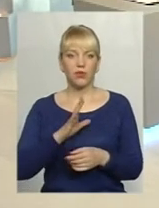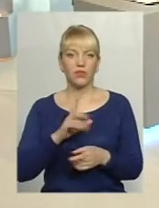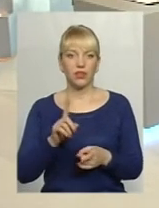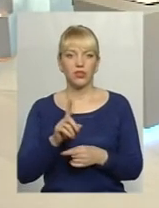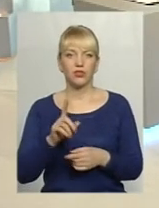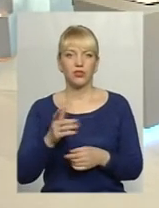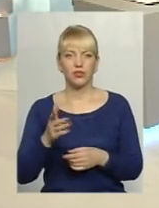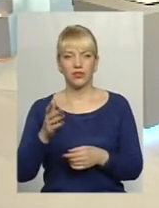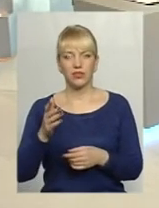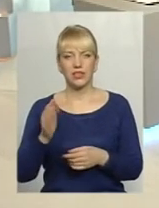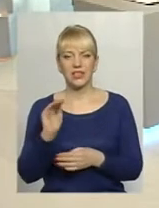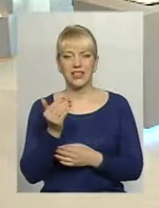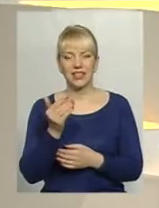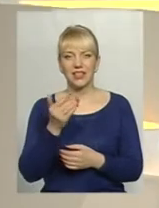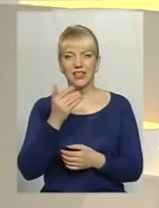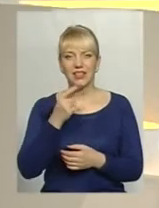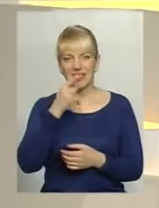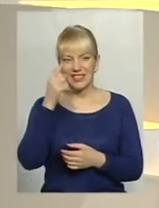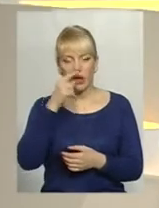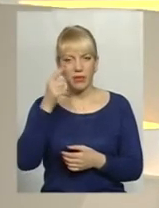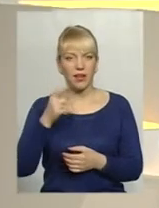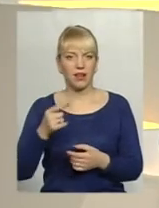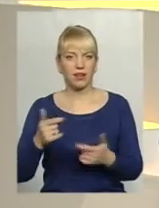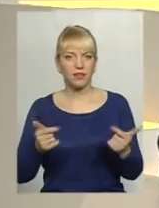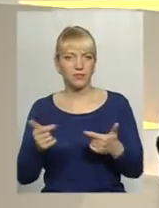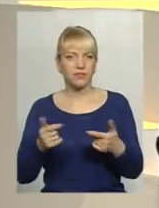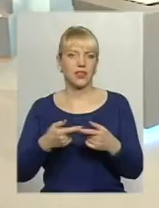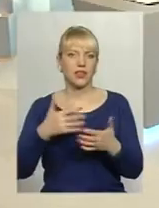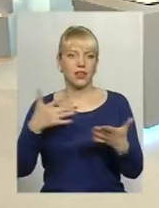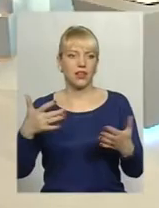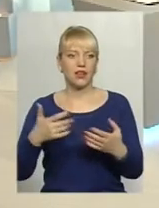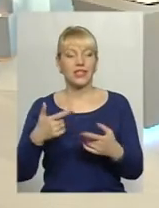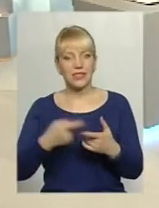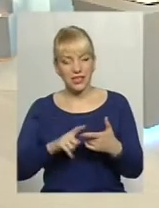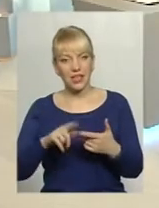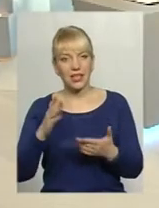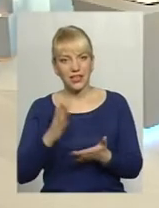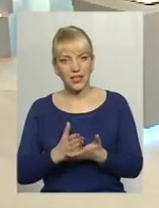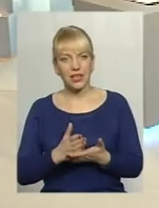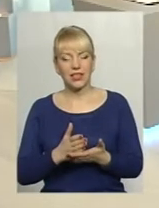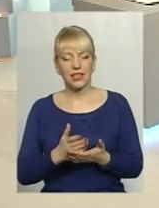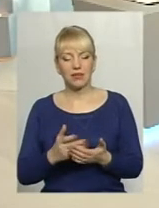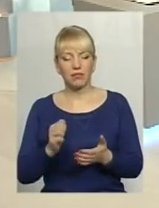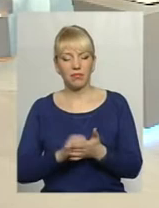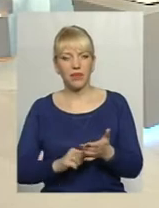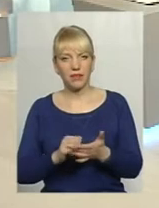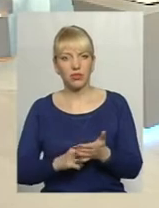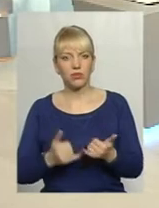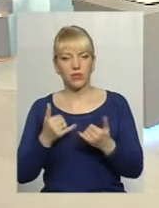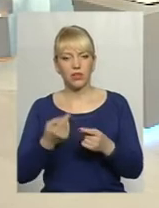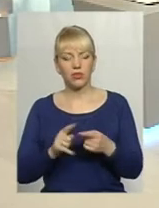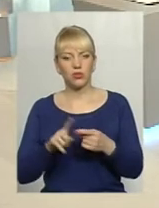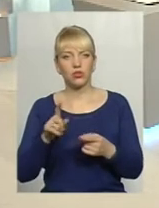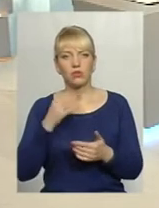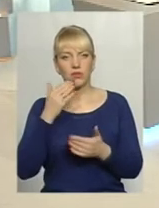забіяка, в школі чи в садочку. Це є приводом для того, аби звернутися до